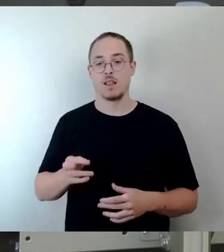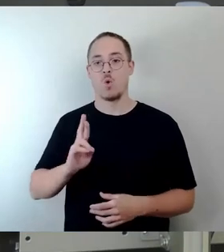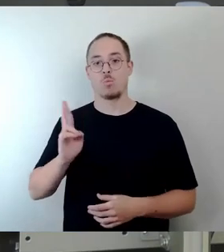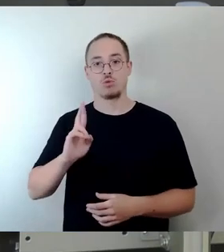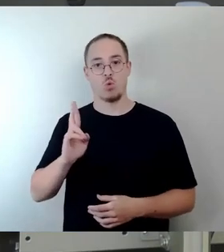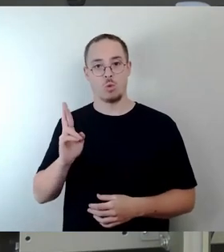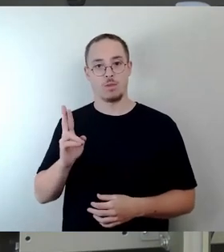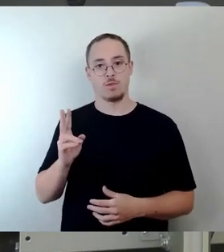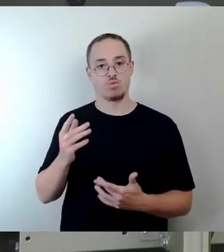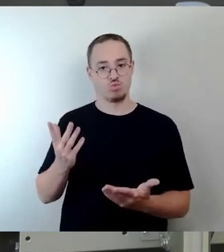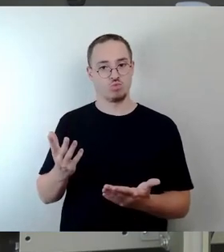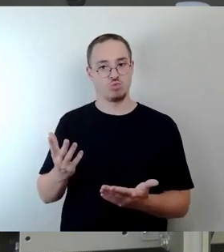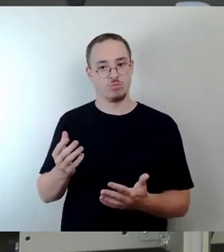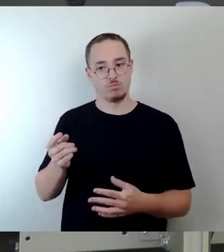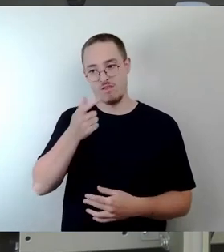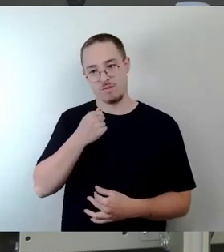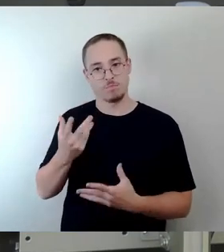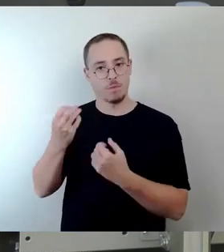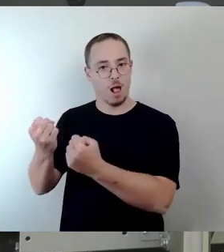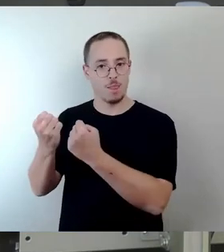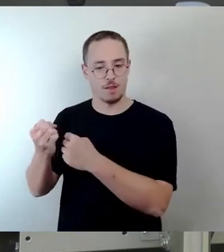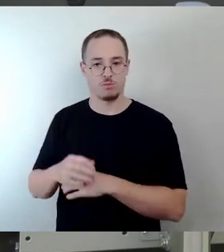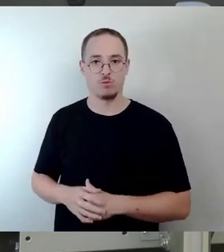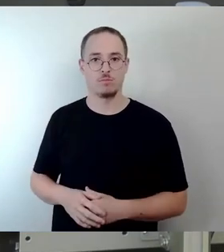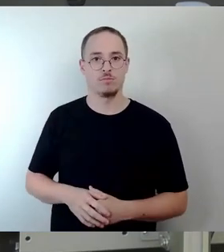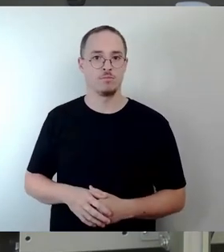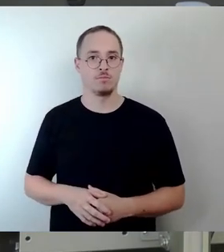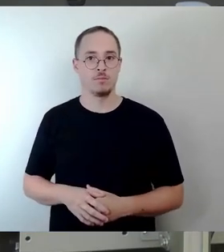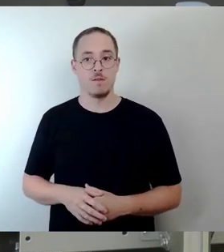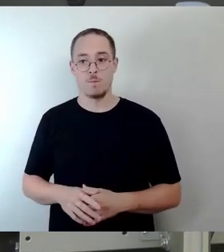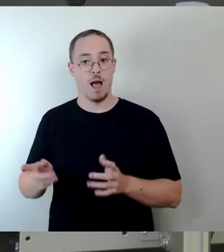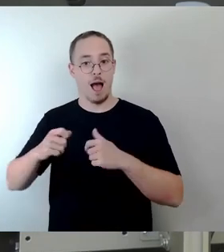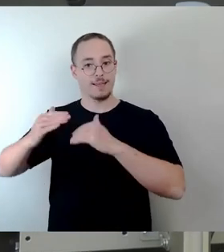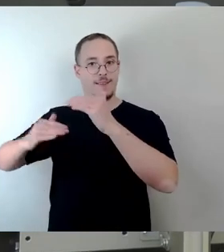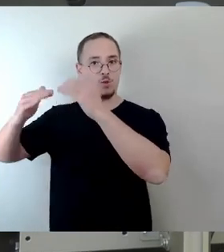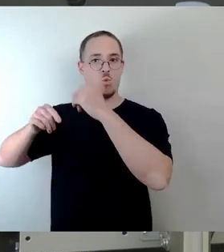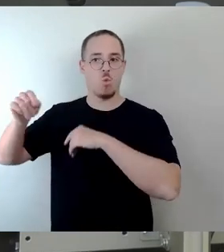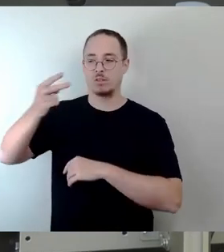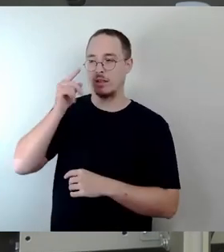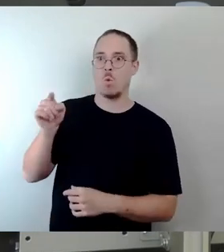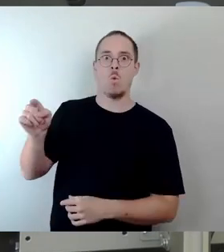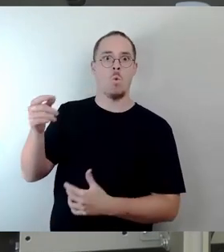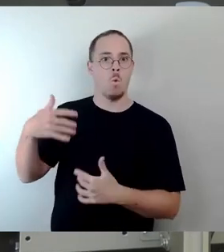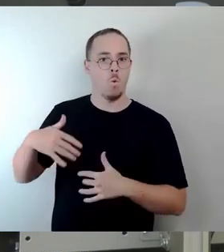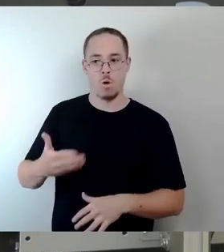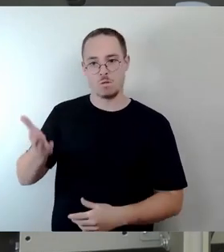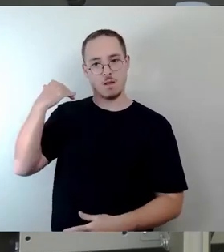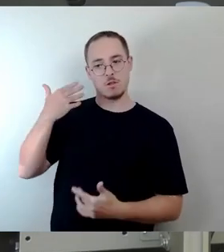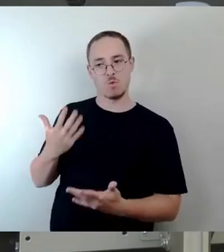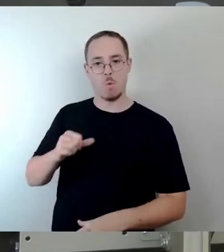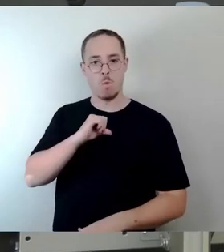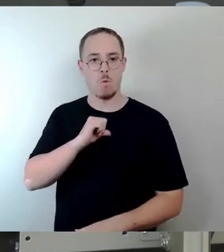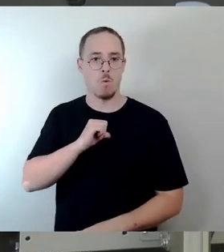Architekturhistorisch betrachtet ist die Robotronkantine Zeugnis einer Zeitepoche. Die ursprüngliche architektonische und künstlerische